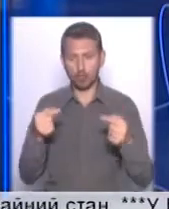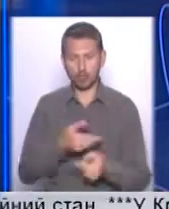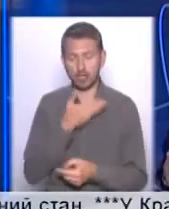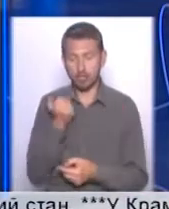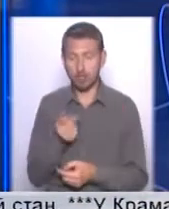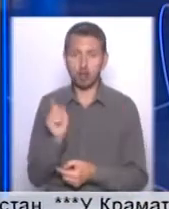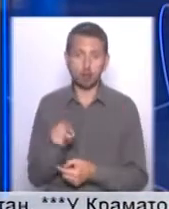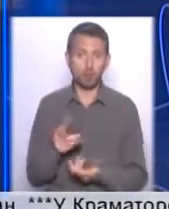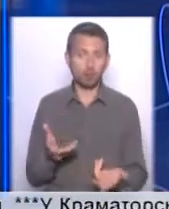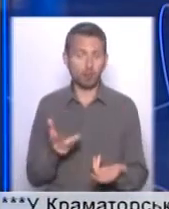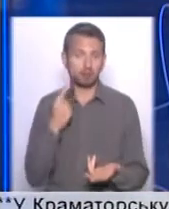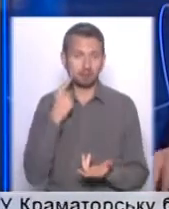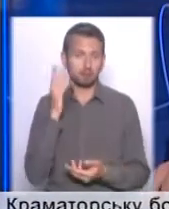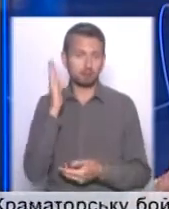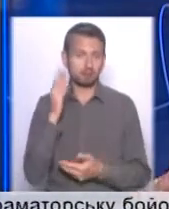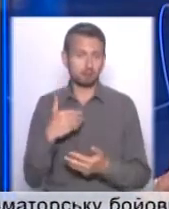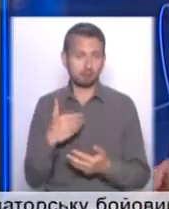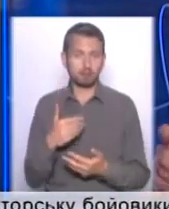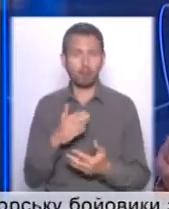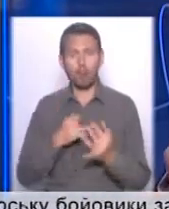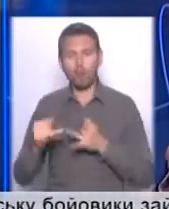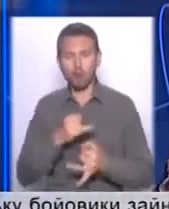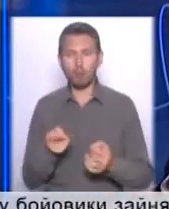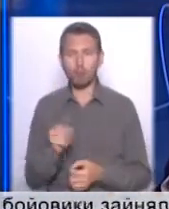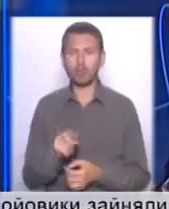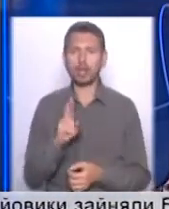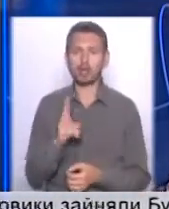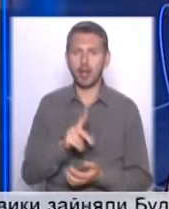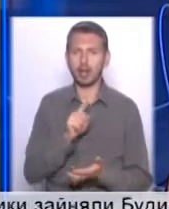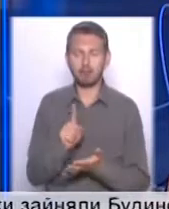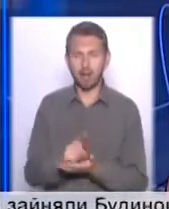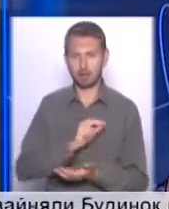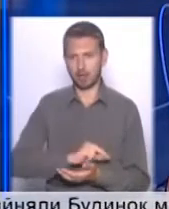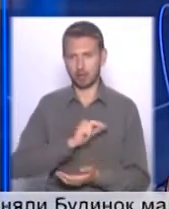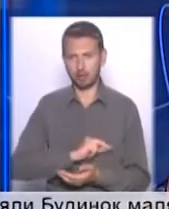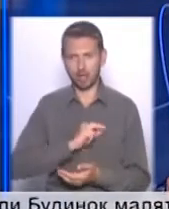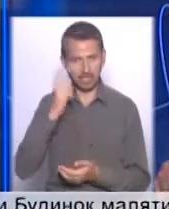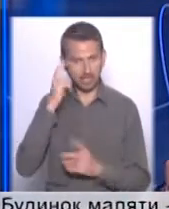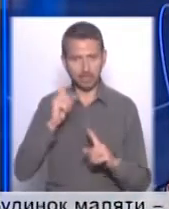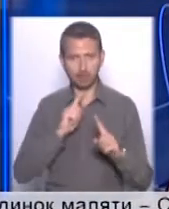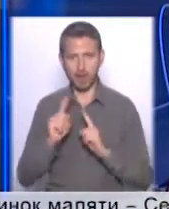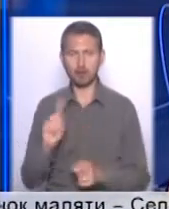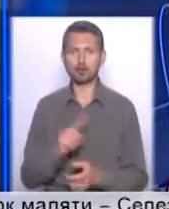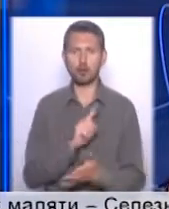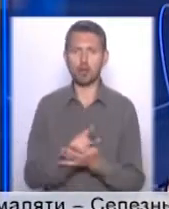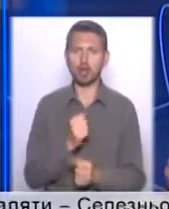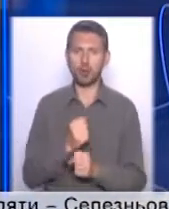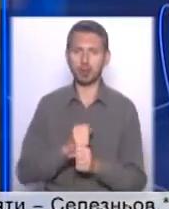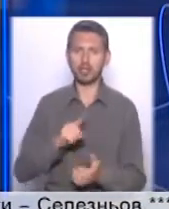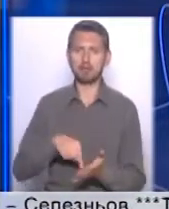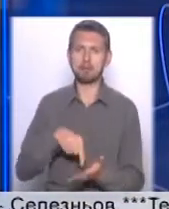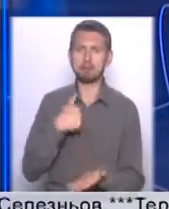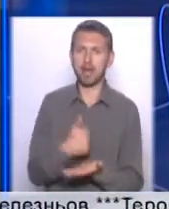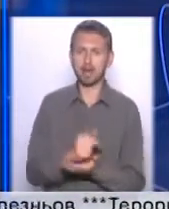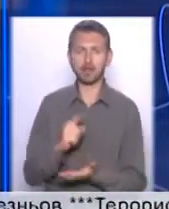десь в прогнозному варіанті і поговоримо про те, як же, власне, має працювати Київрада, що має робити мер, для того, щоб